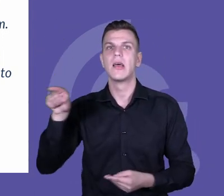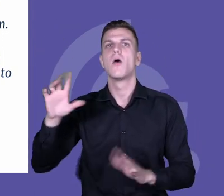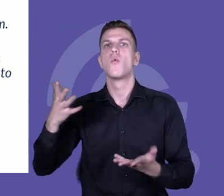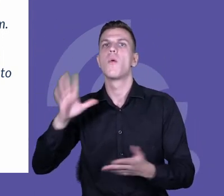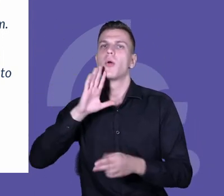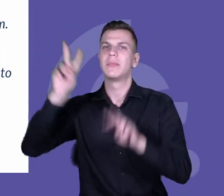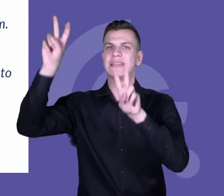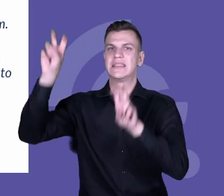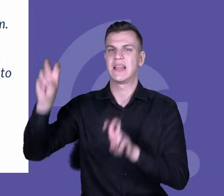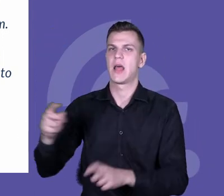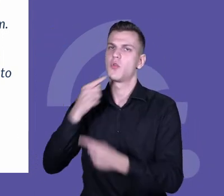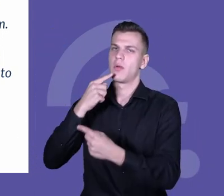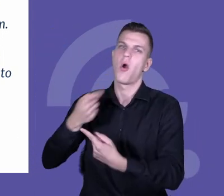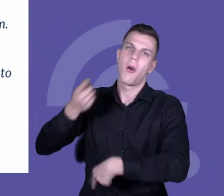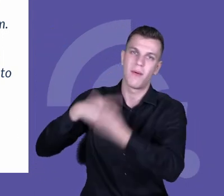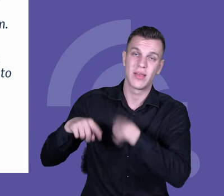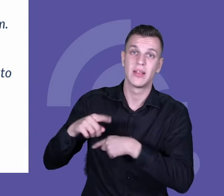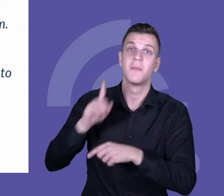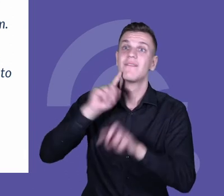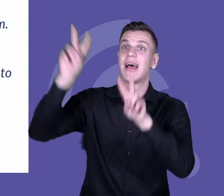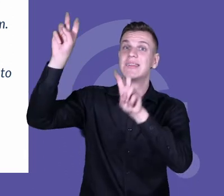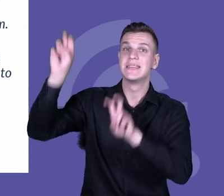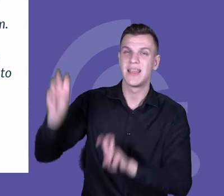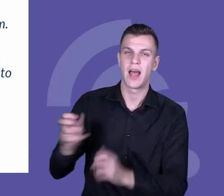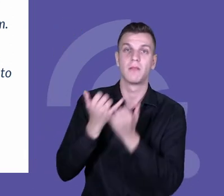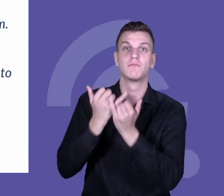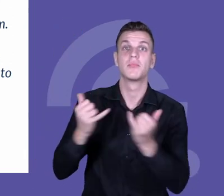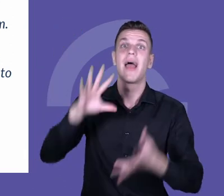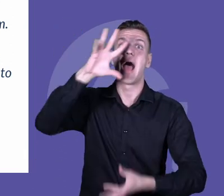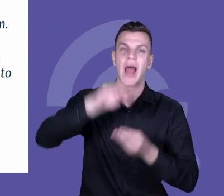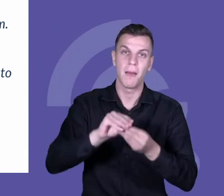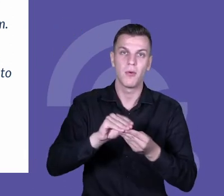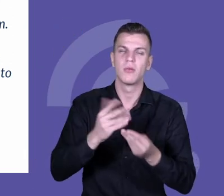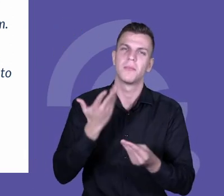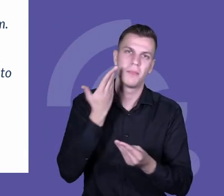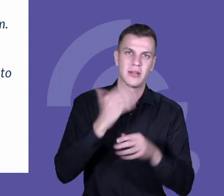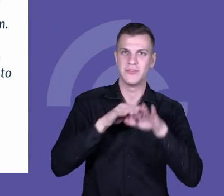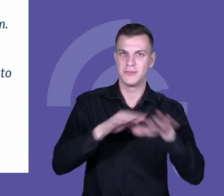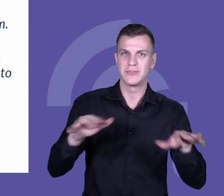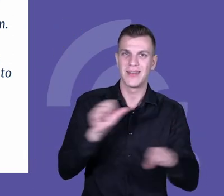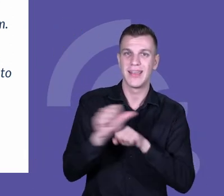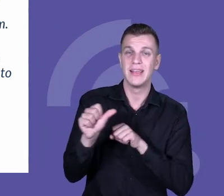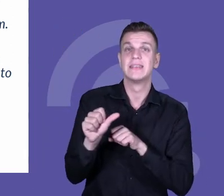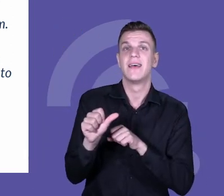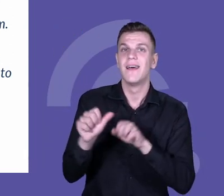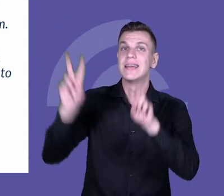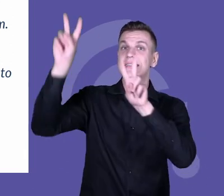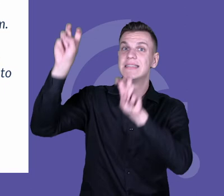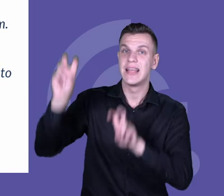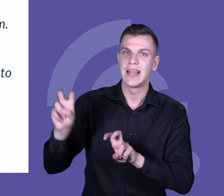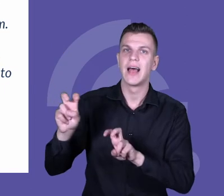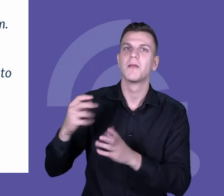zobaczenia. Tych cytatów jest bardzo dużo w samym raporcie i one naprawdę bardzo dobrze pokazują to,